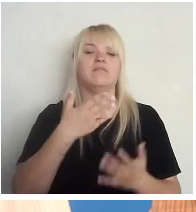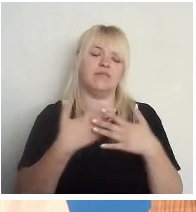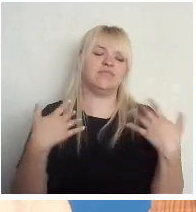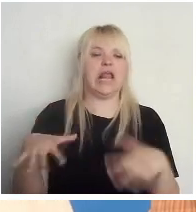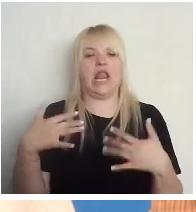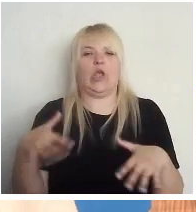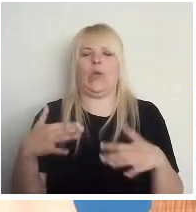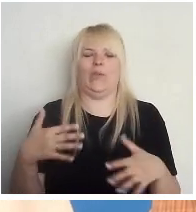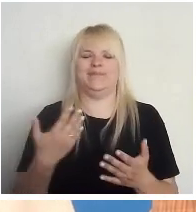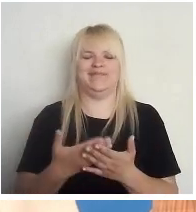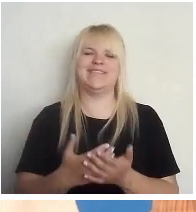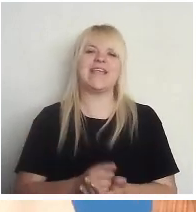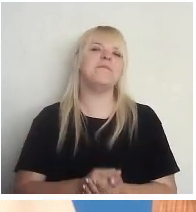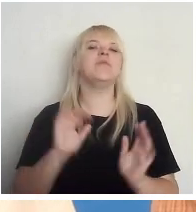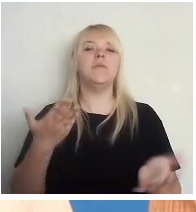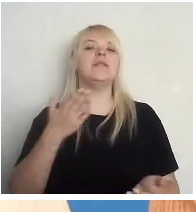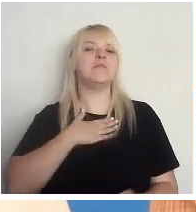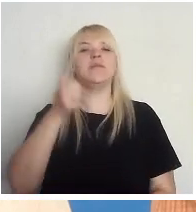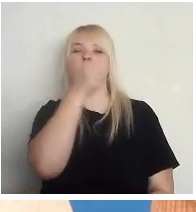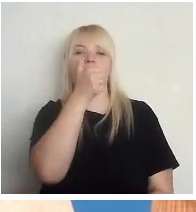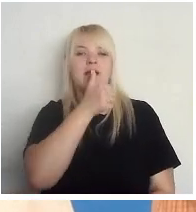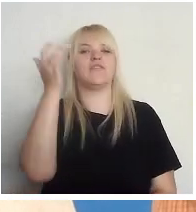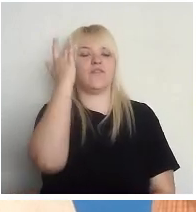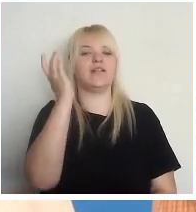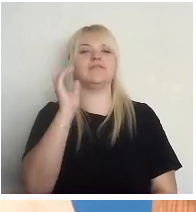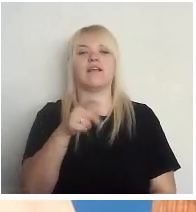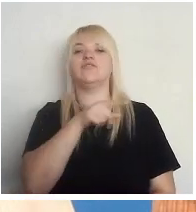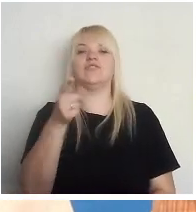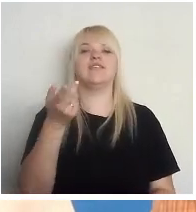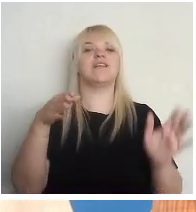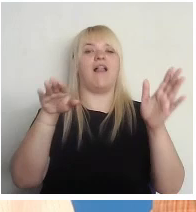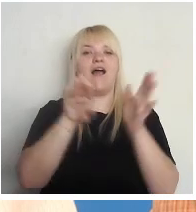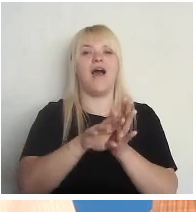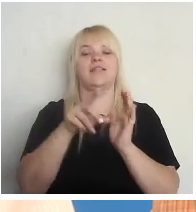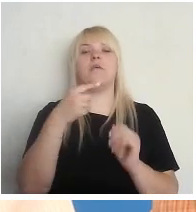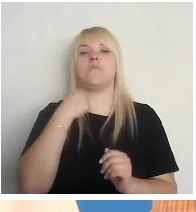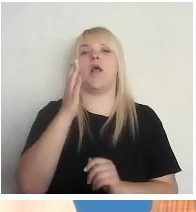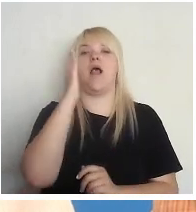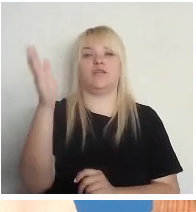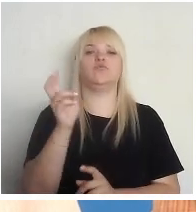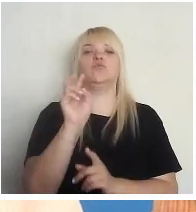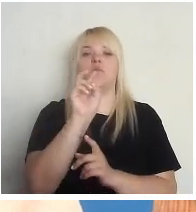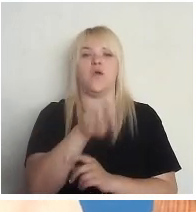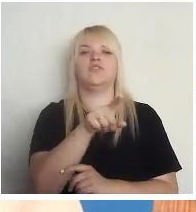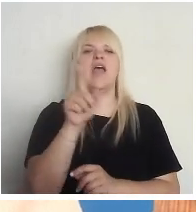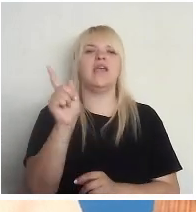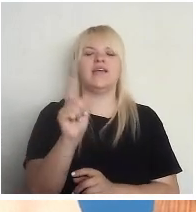bet man personīgais viedoklis ir tāds, ka šīs klātienes balsošana ir tāds